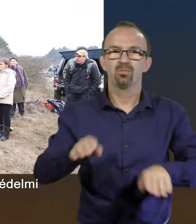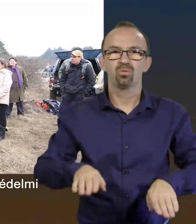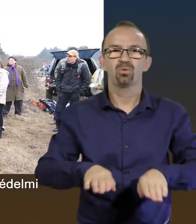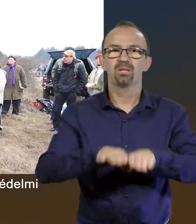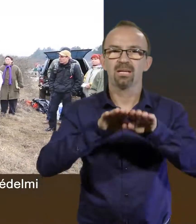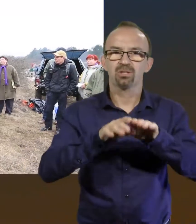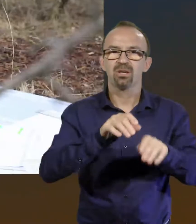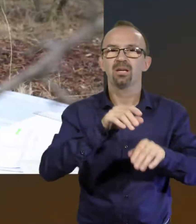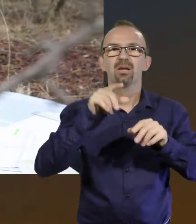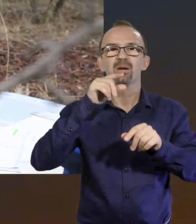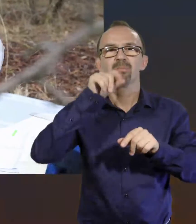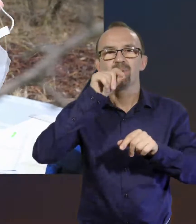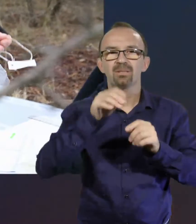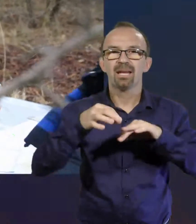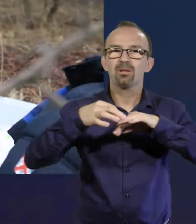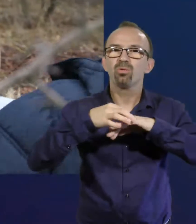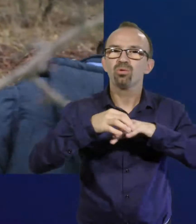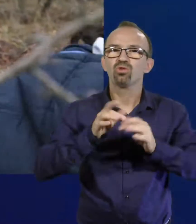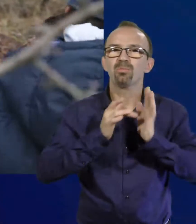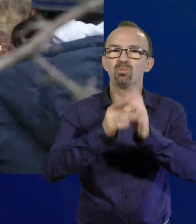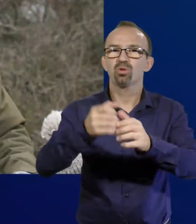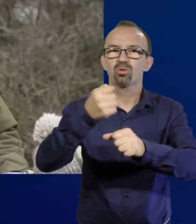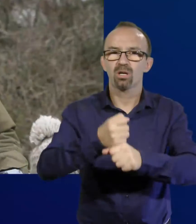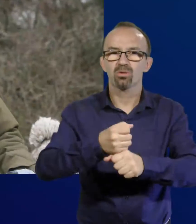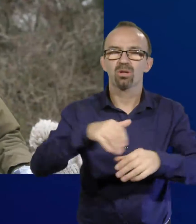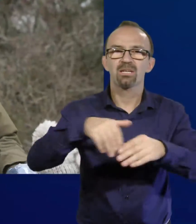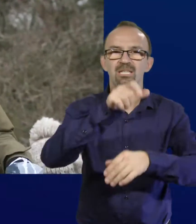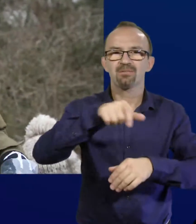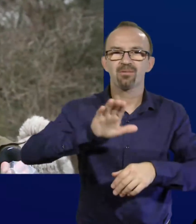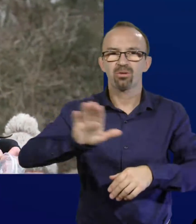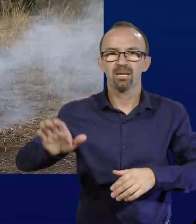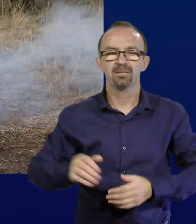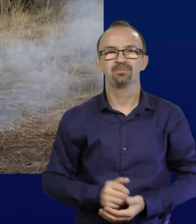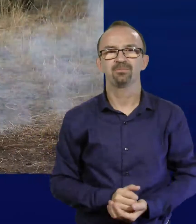munkatársai madárgyűröző bemutatót tartottak a részvevőknek.